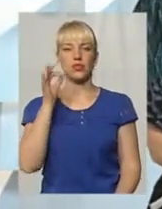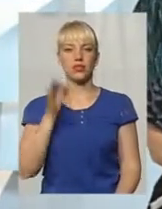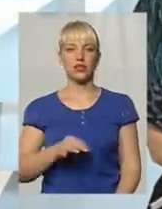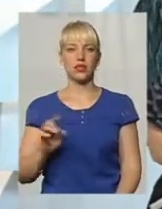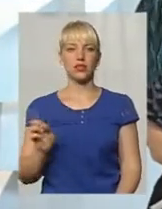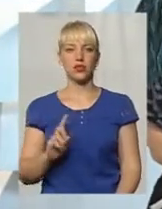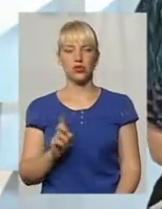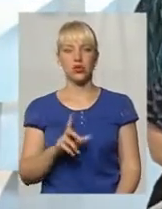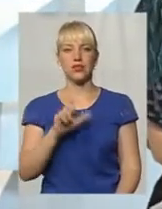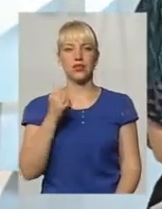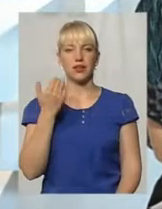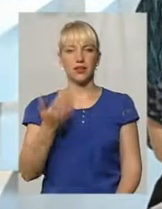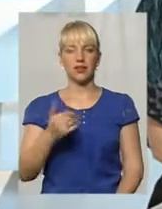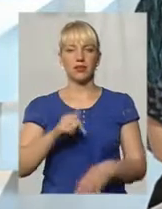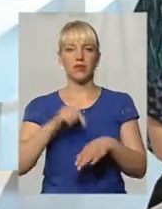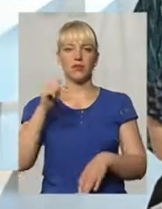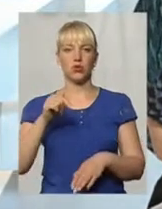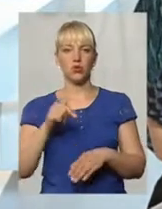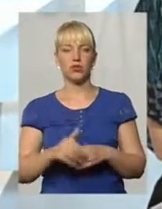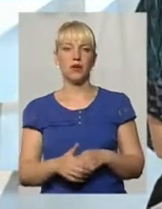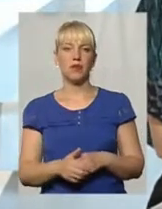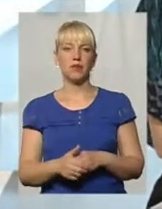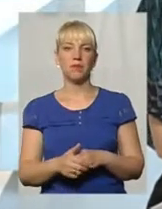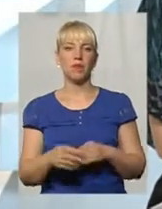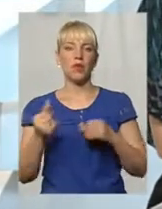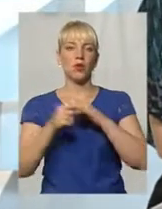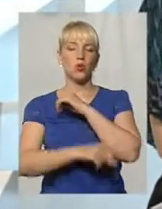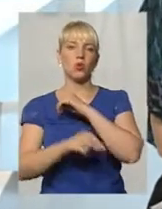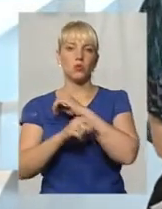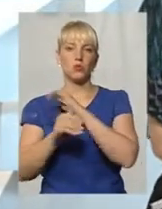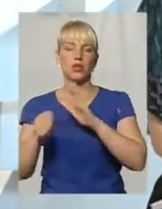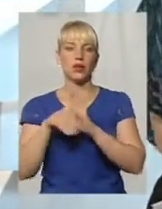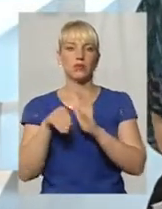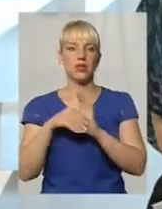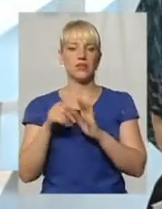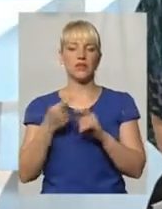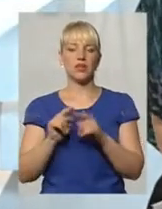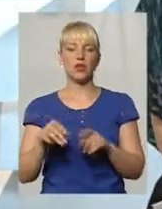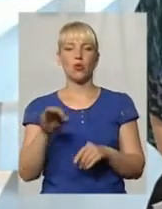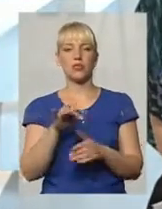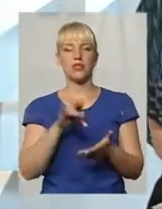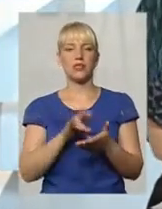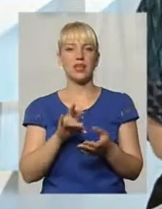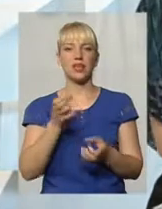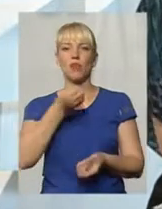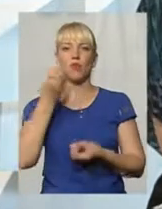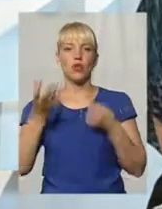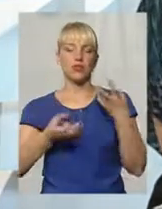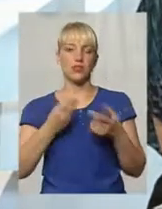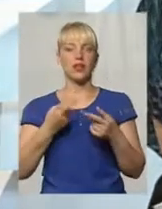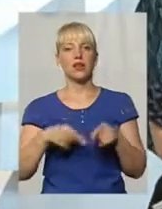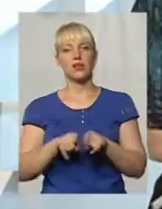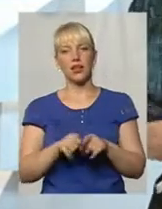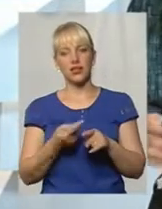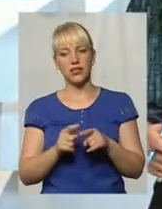за їхніми відчуттями корупція і хабарництво в цих обласних центрах процвітає. Чи так це і